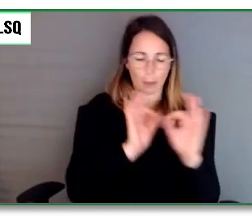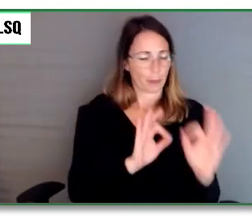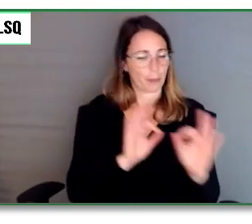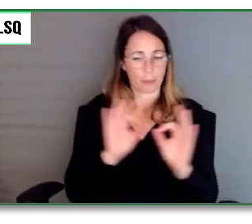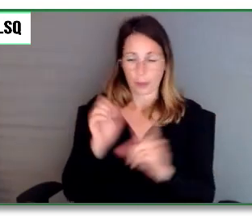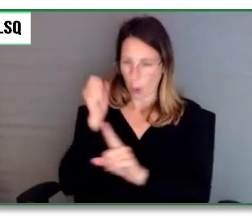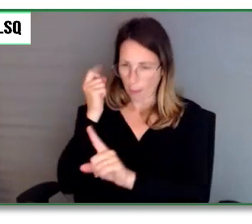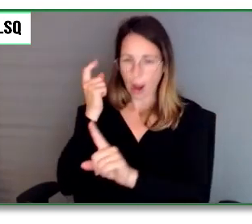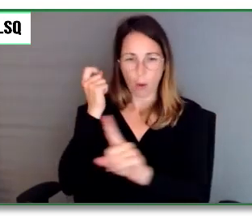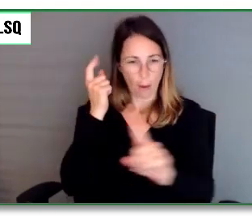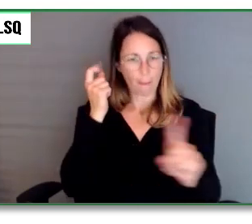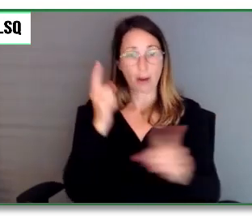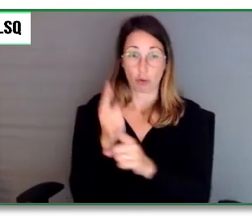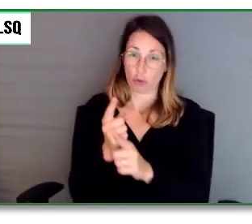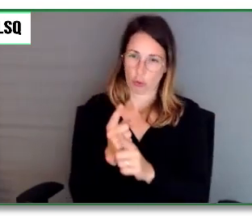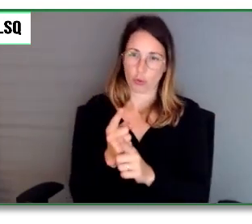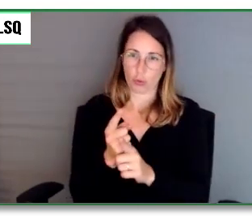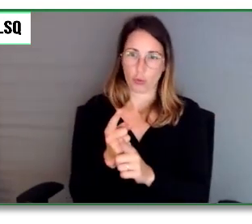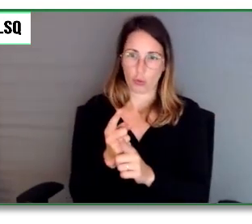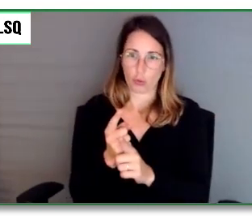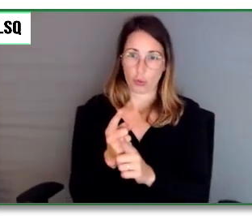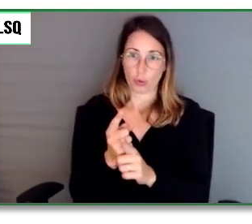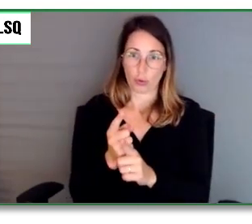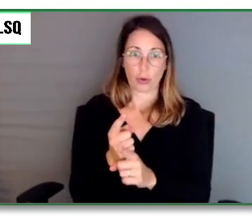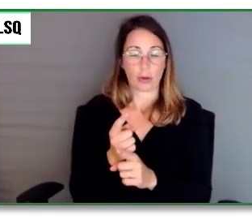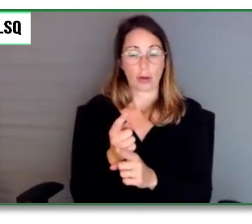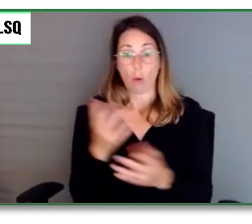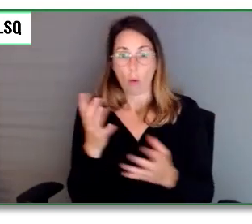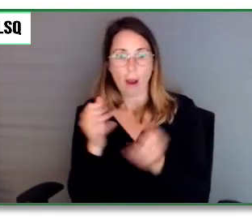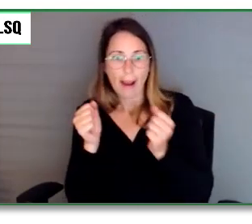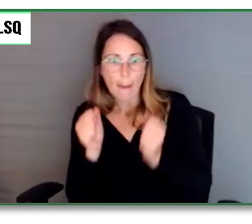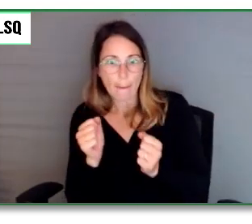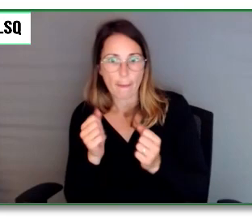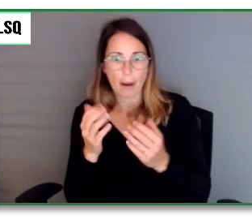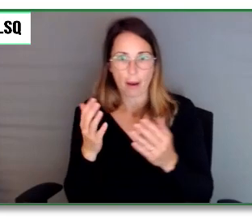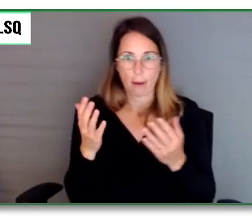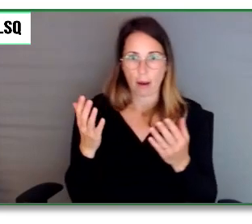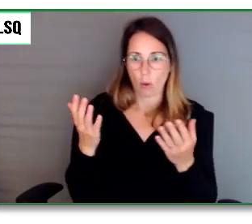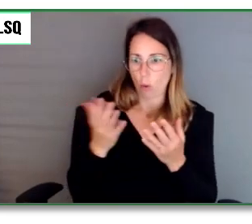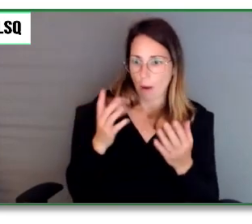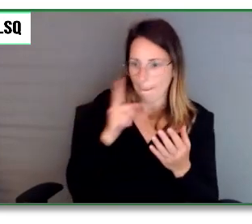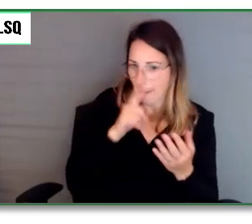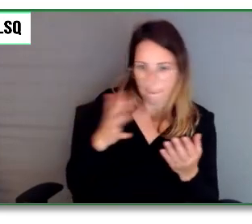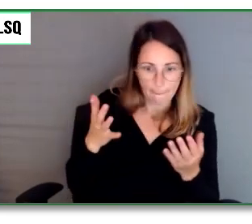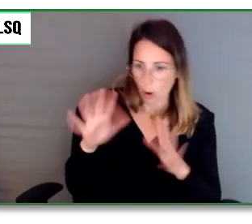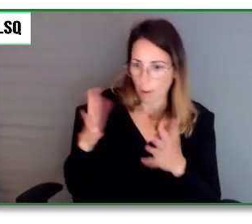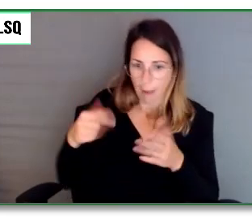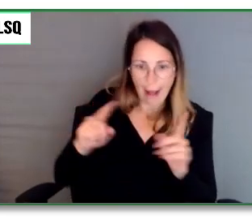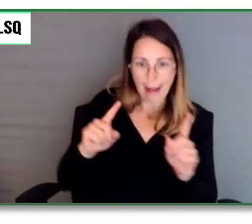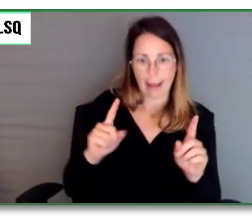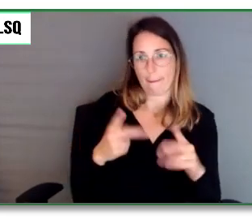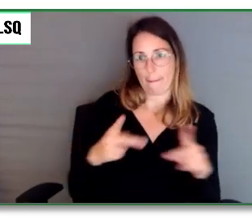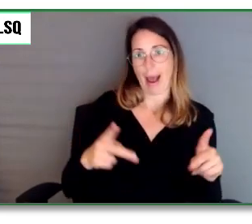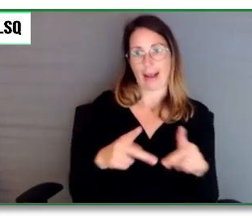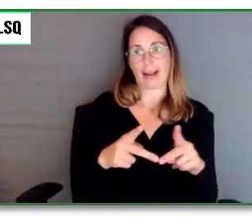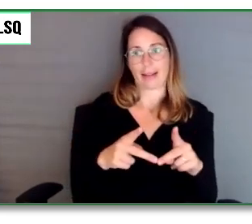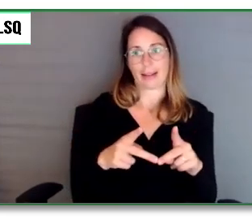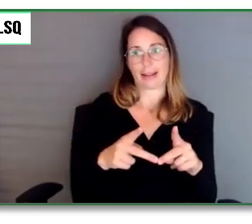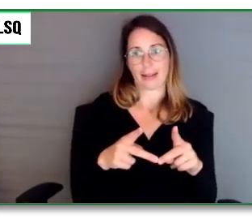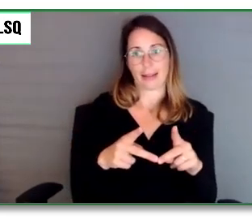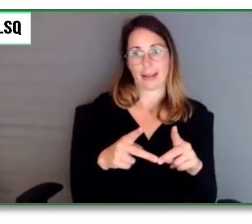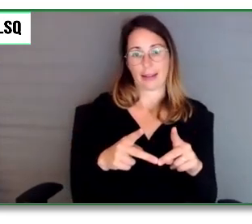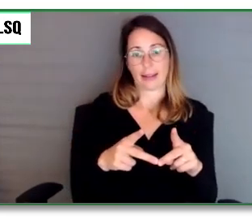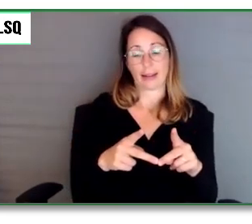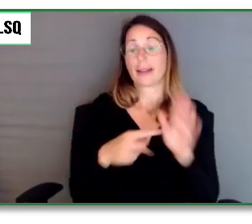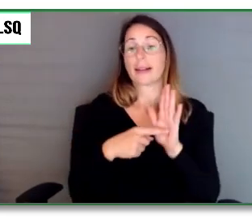sont capables de faire ou non et comment on peut effectivement se rendre à un parc. Assurez-vous d'avoir une section d'e-vouïe dans votre site Web